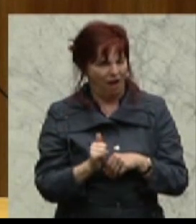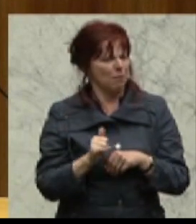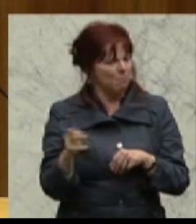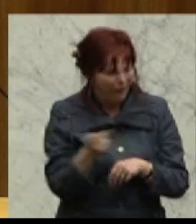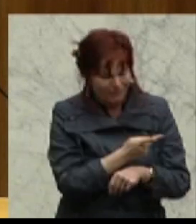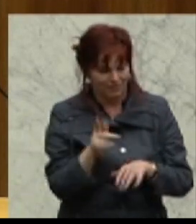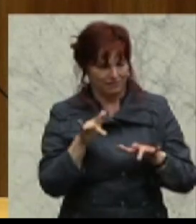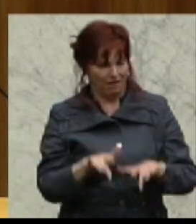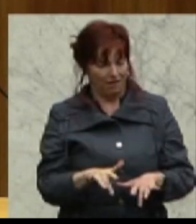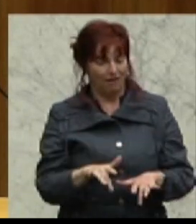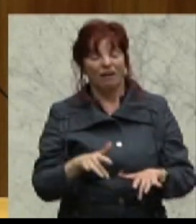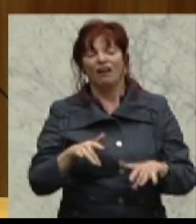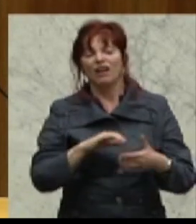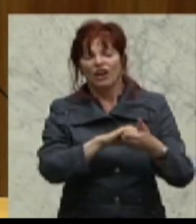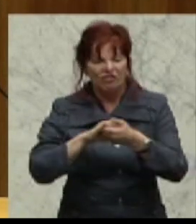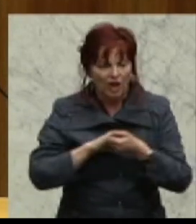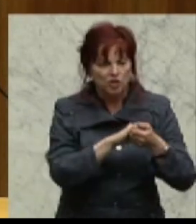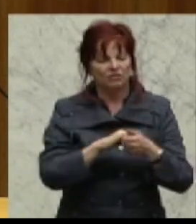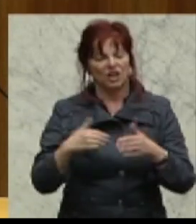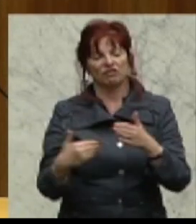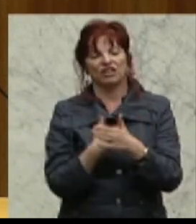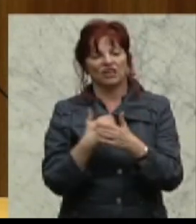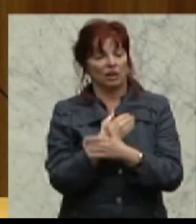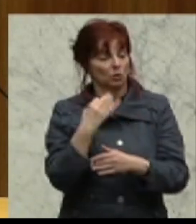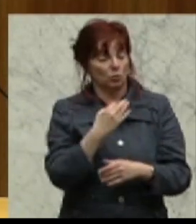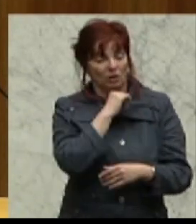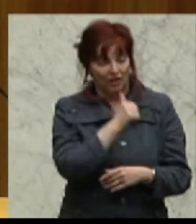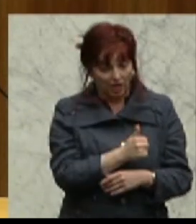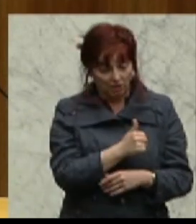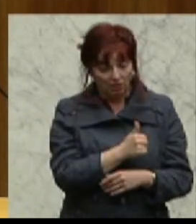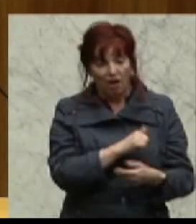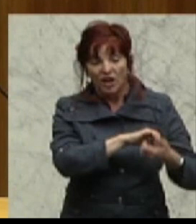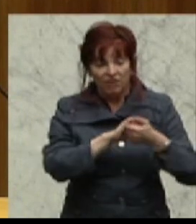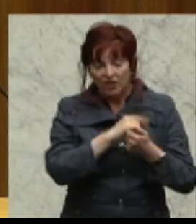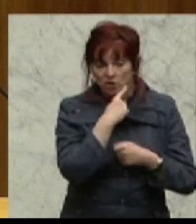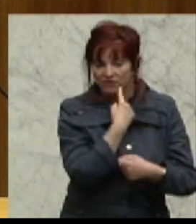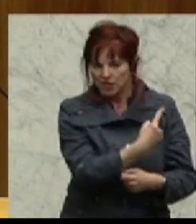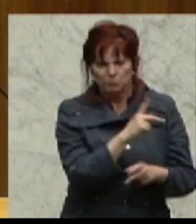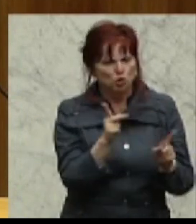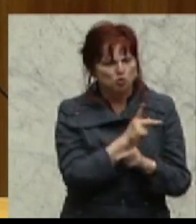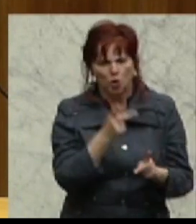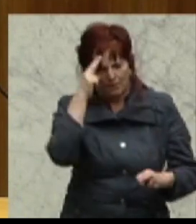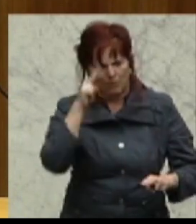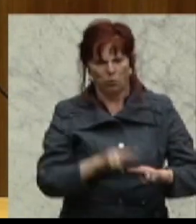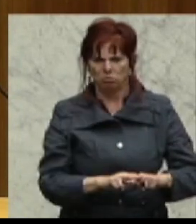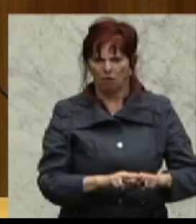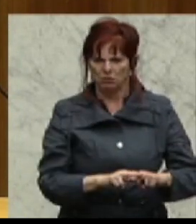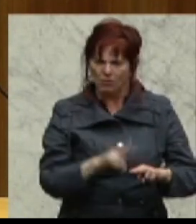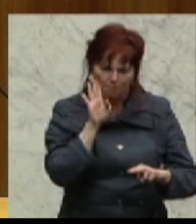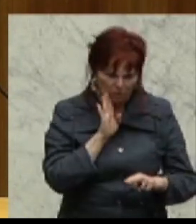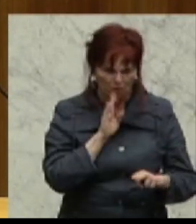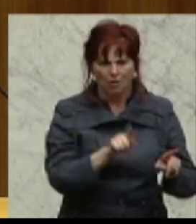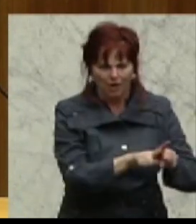das Kriterium, oder nicht, dürfte für die Gewerkschaft kein Kriterium sein. Ich ersuche Sie deshalb auch in diesem Bereich für die